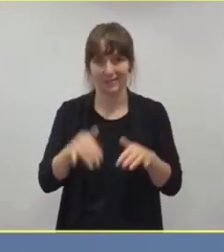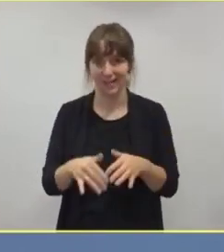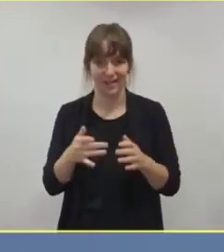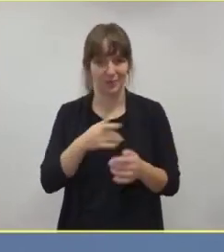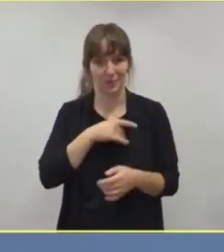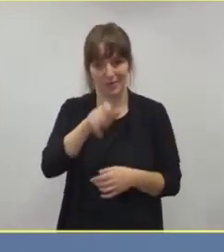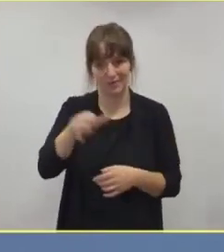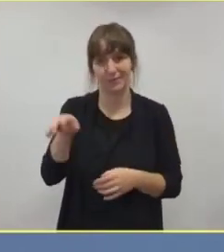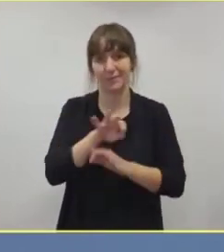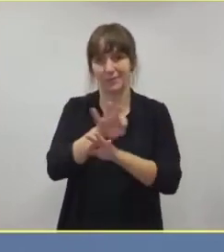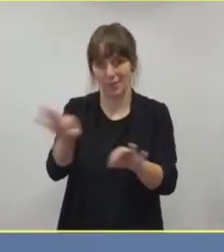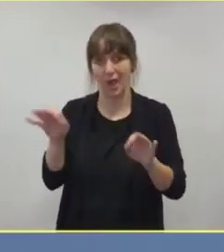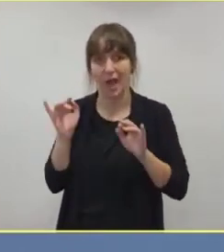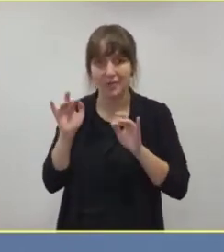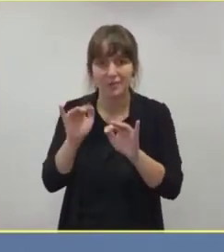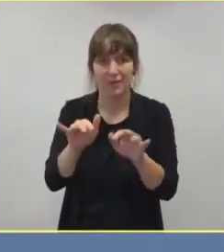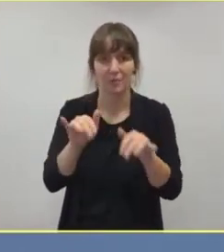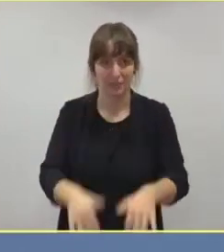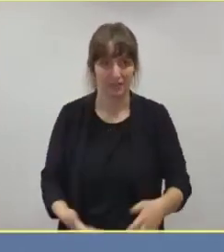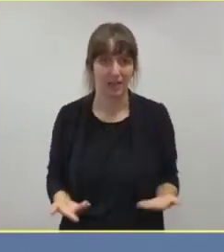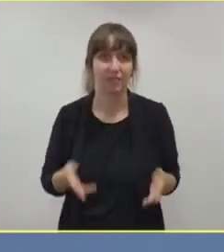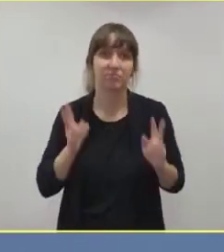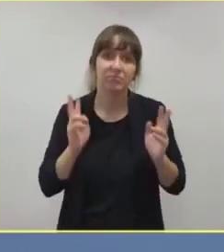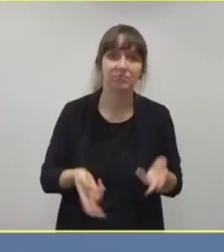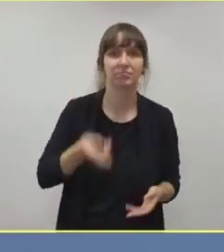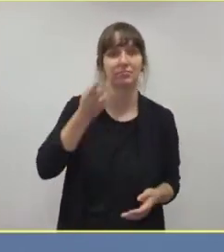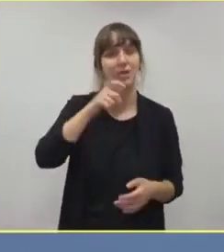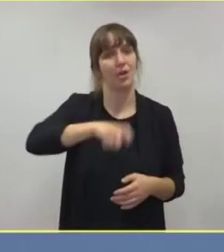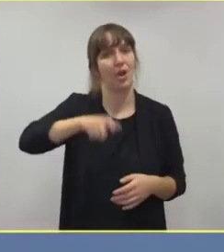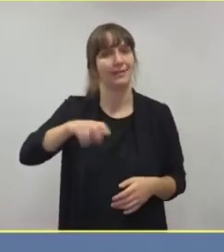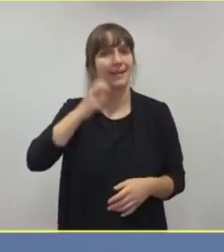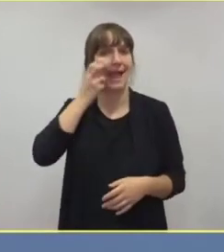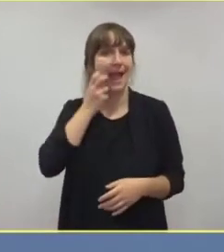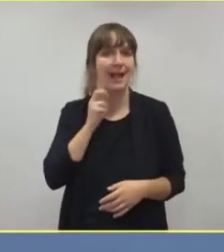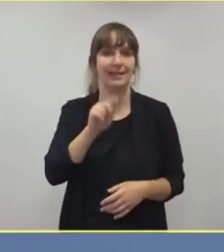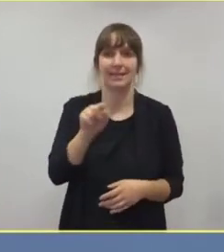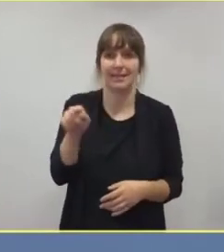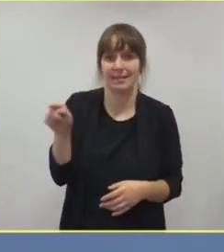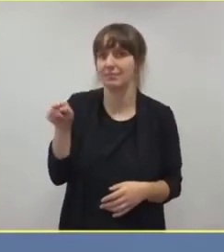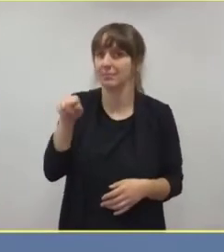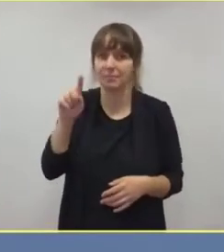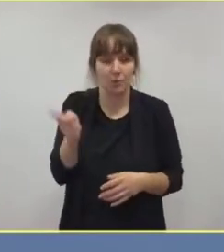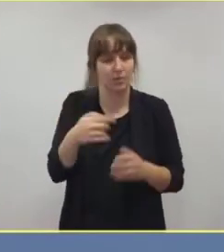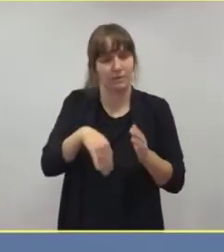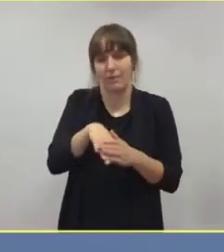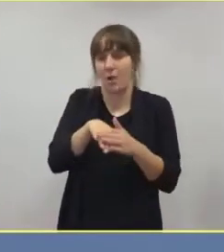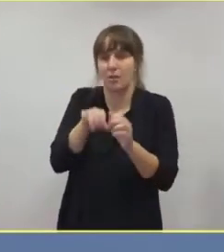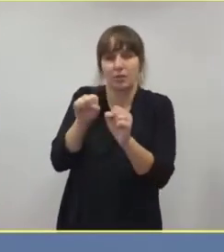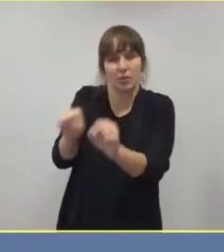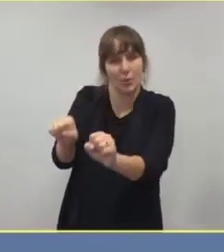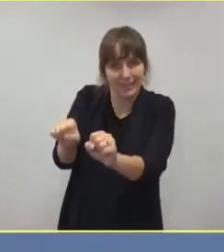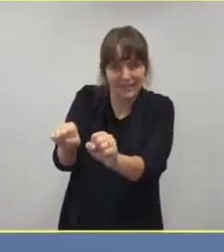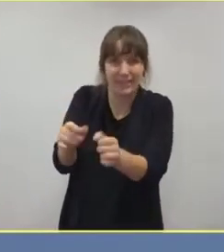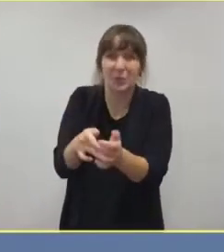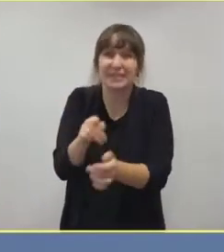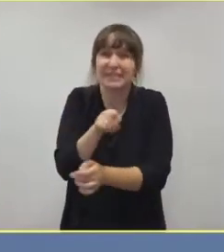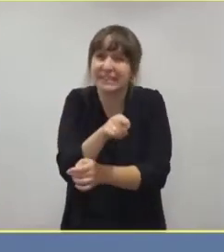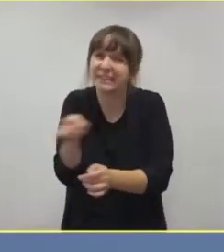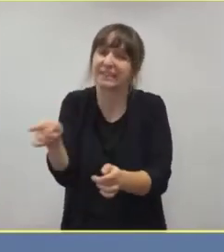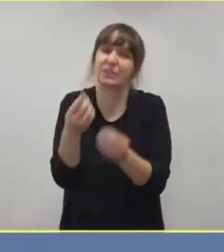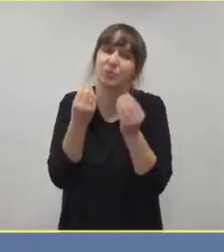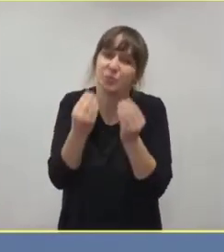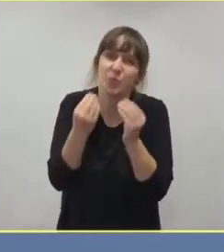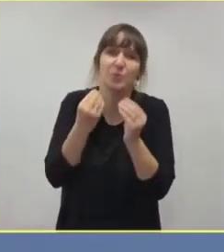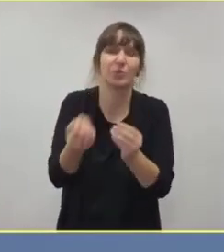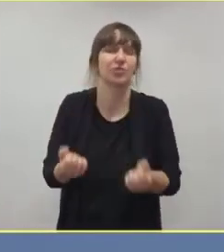die Betroffenen, aber natürlich muss man gerade die ältere Population jetzt absolut vor dem Coronavirus schützen, weil das sind die, die schwer erkranken, im Regelfall